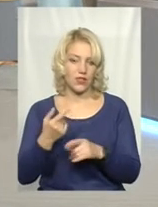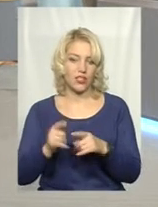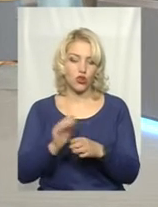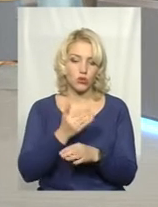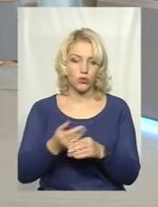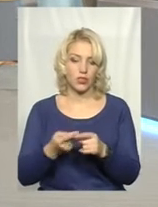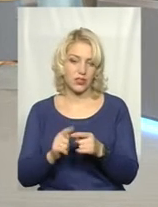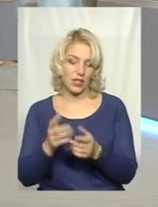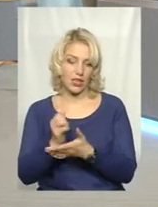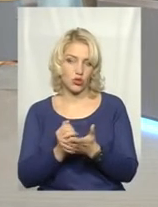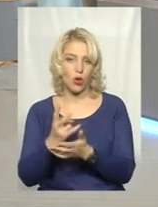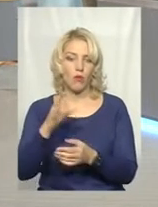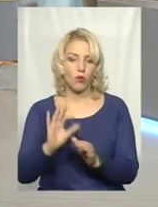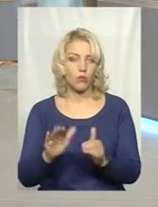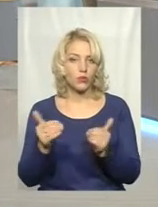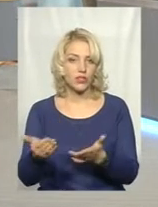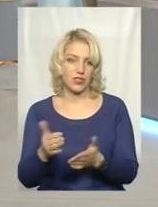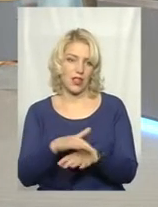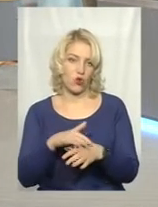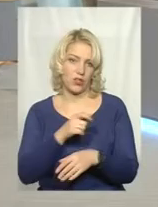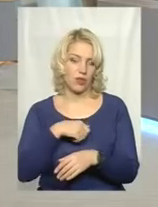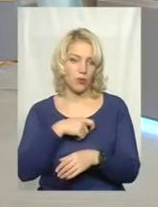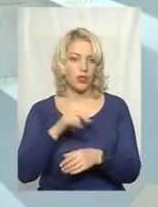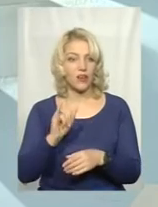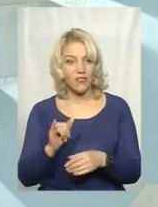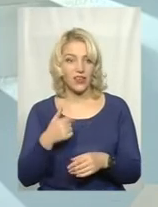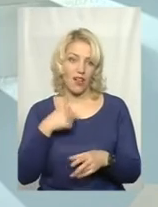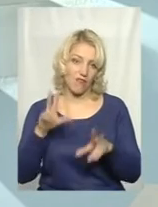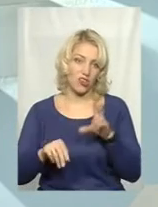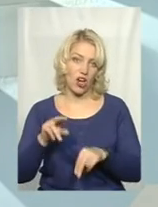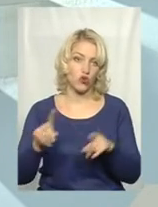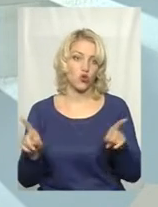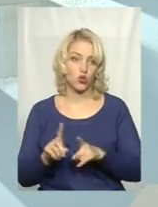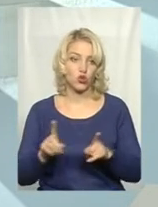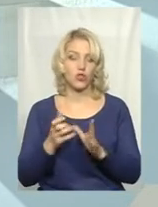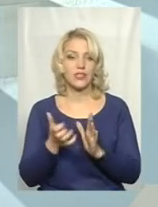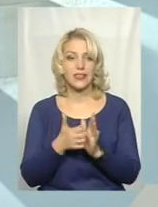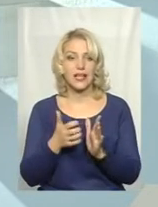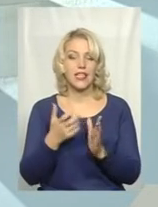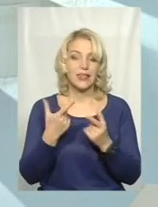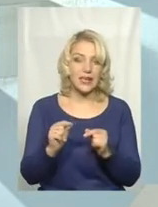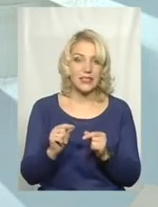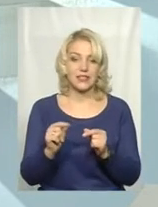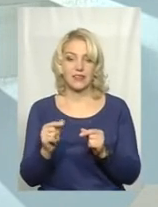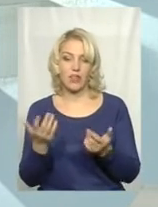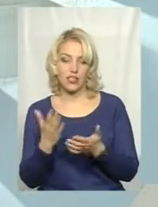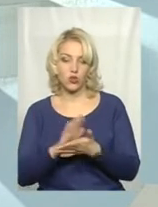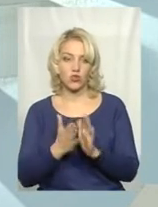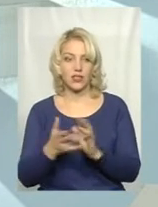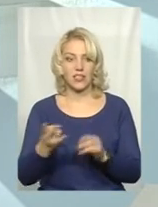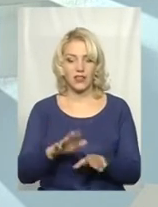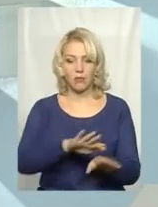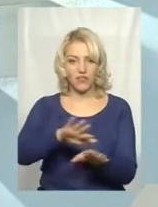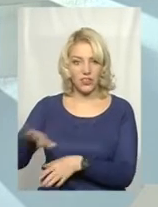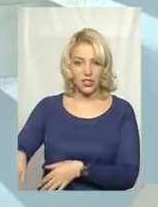за пропозиціями народних депутатів. І я вважаю, що десь в якихось ситуаціях треба відкинути якісь